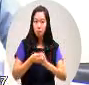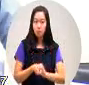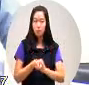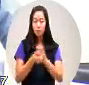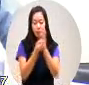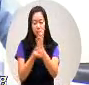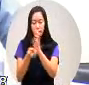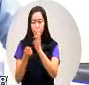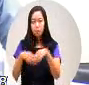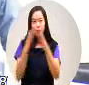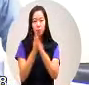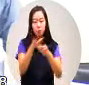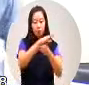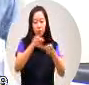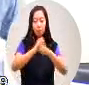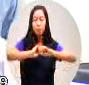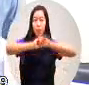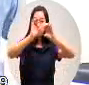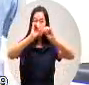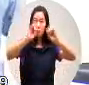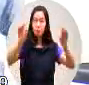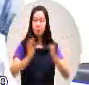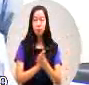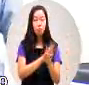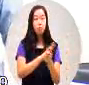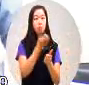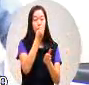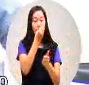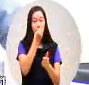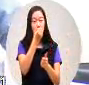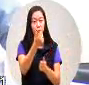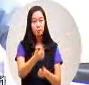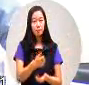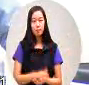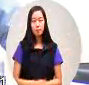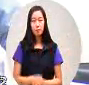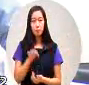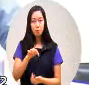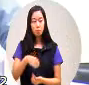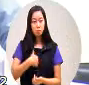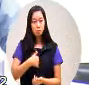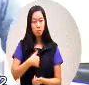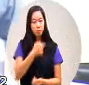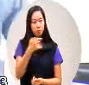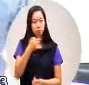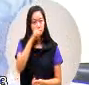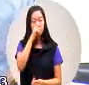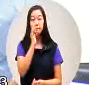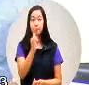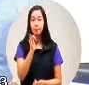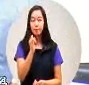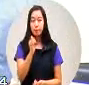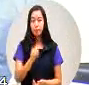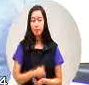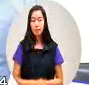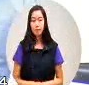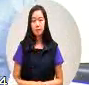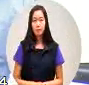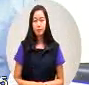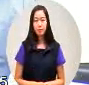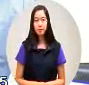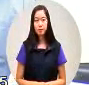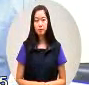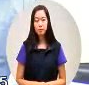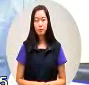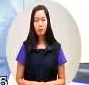都能够呢爱吃梅子其实这个是相当不错的一个一个一个